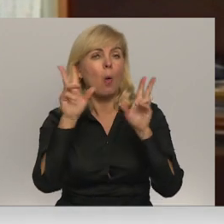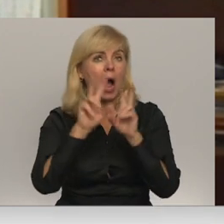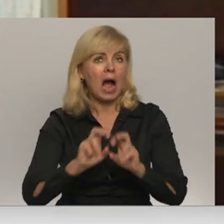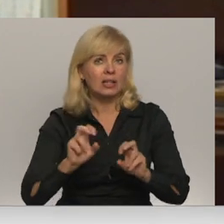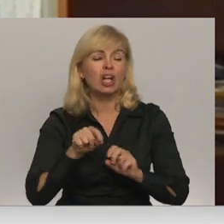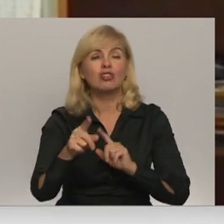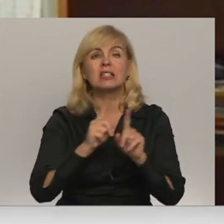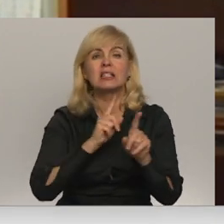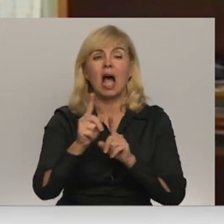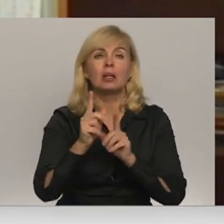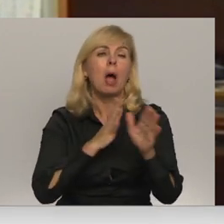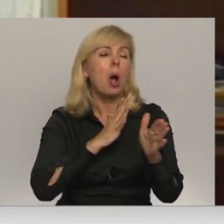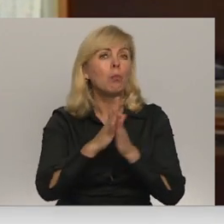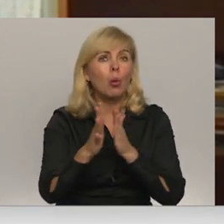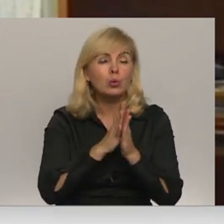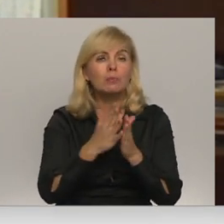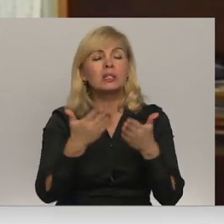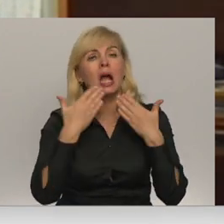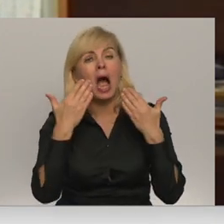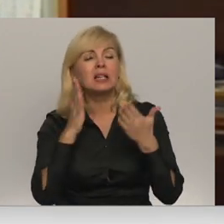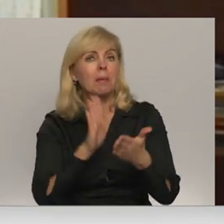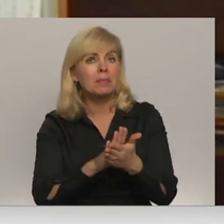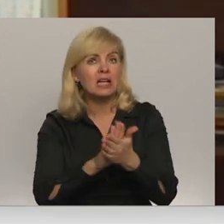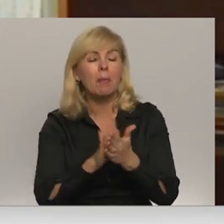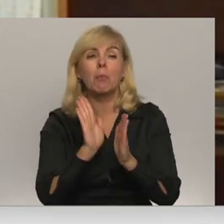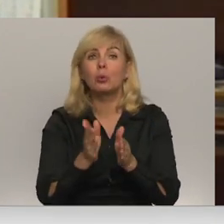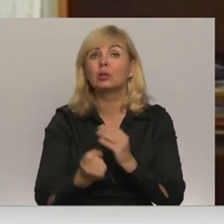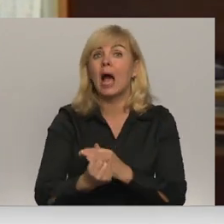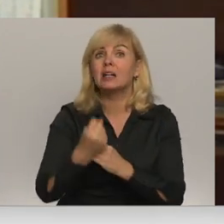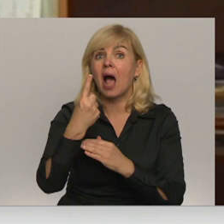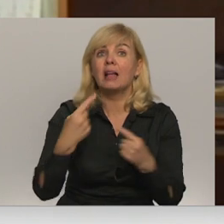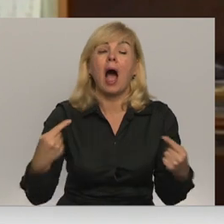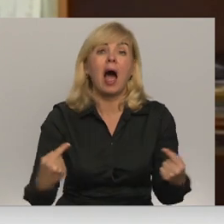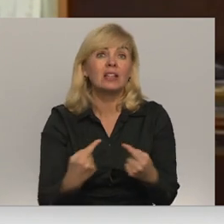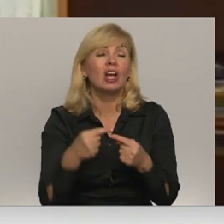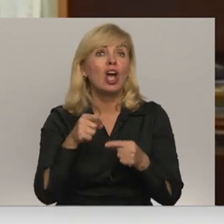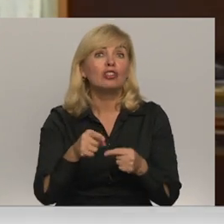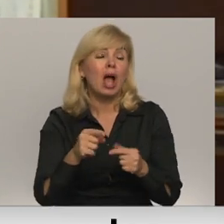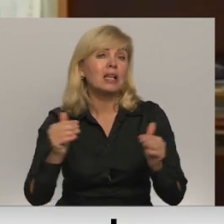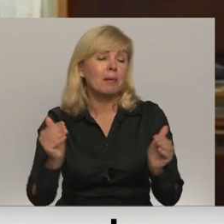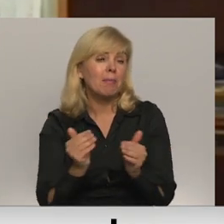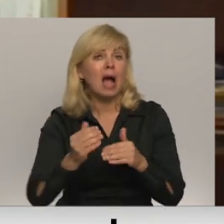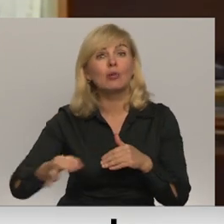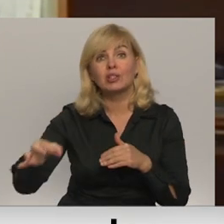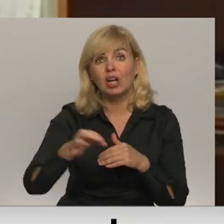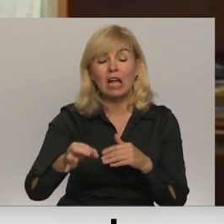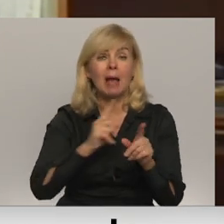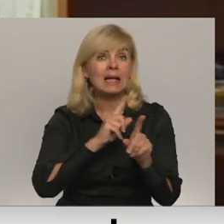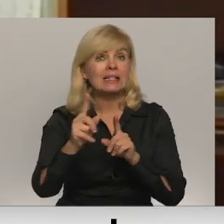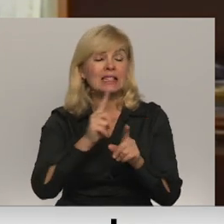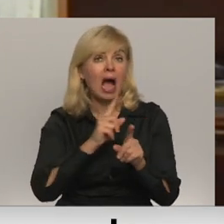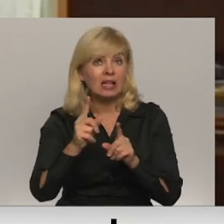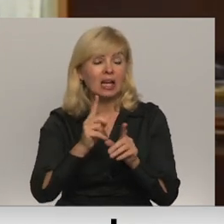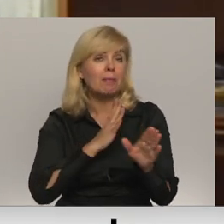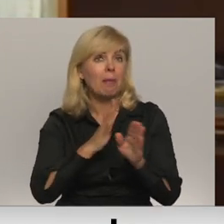šī satiksmas plūsmas un kāds gaisa piesārņojums radīsies šajās mikrorajonos, kur šī satiksmas plūsma